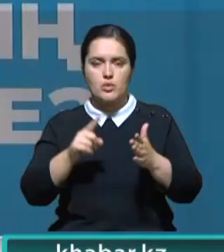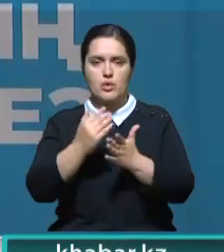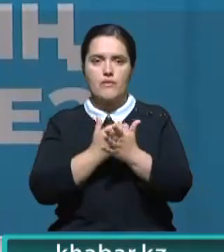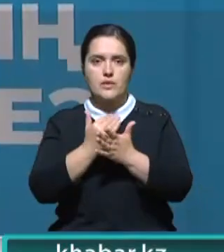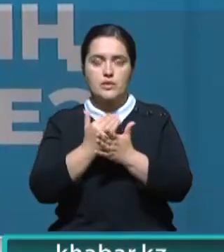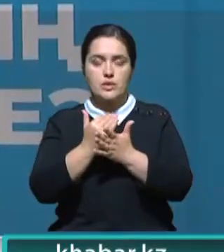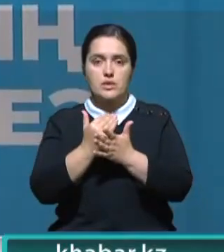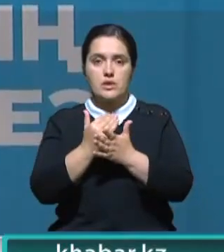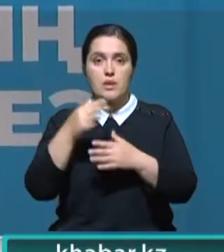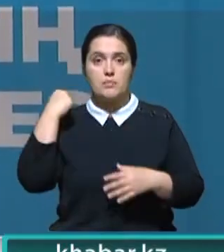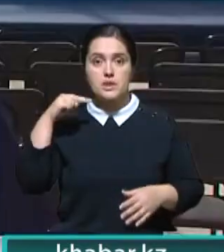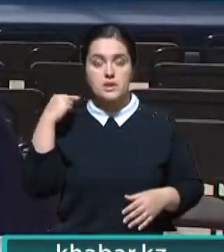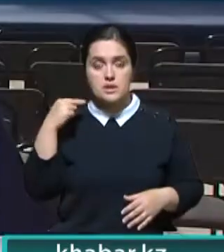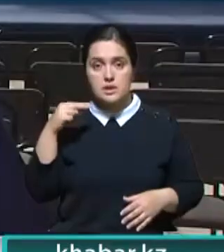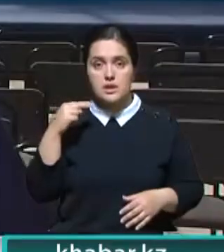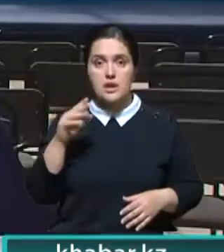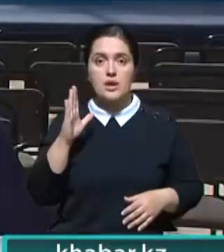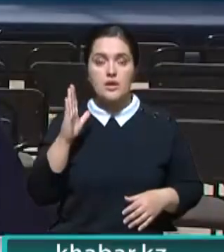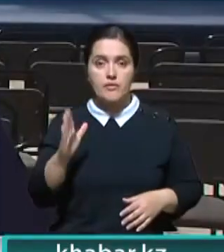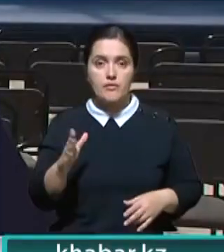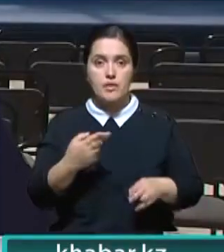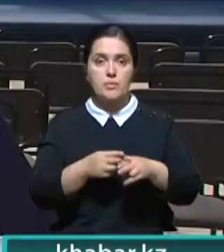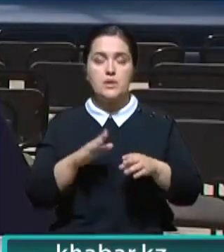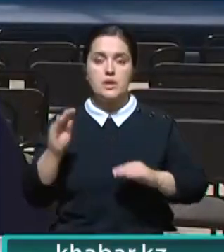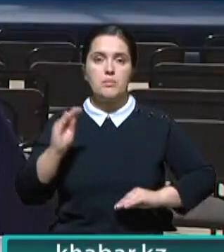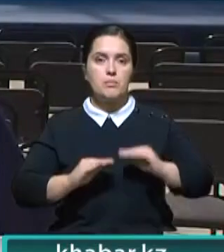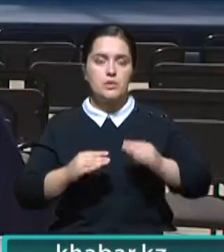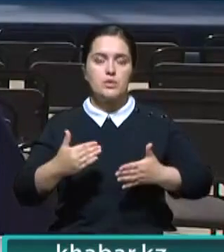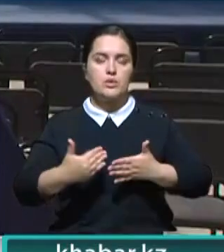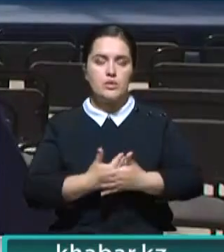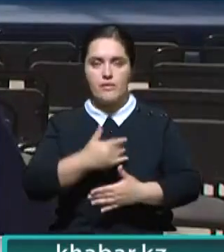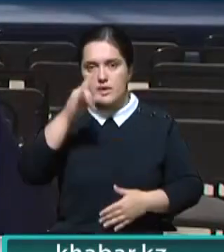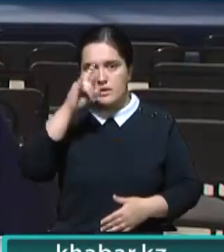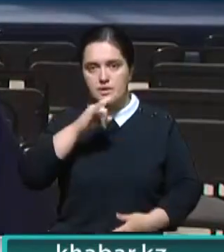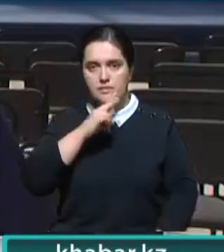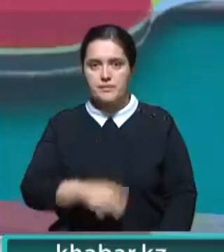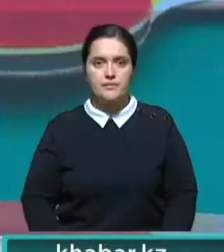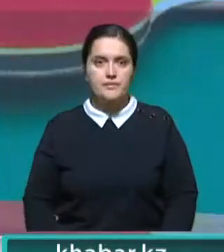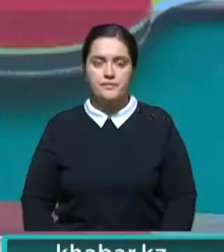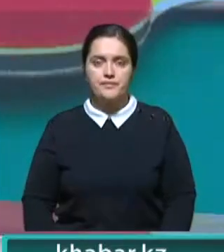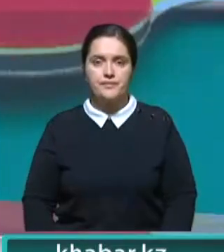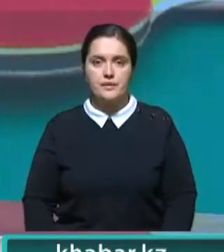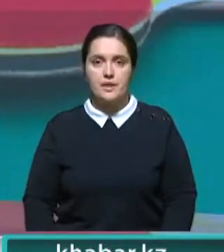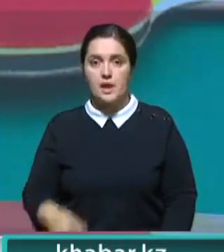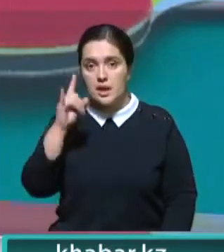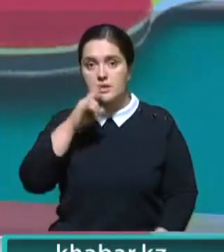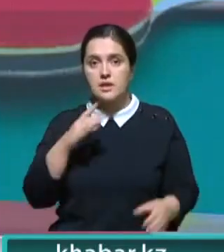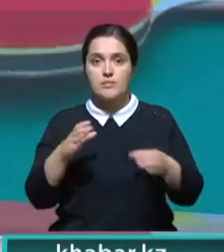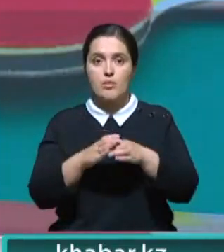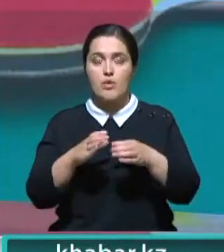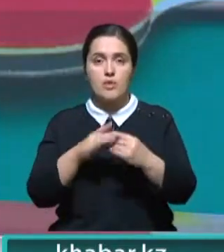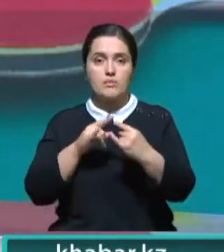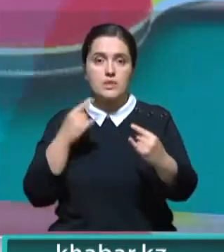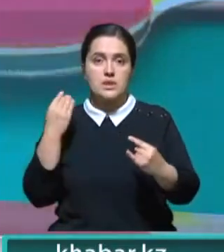доверие президента нашей страны в деле построения нового Казахстана. А теперь о спорте. Казахстанская